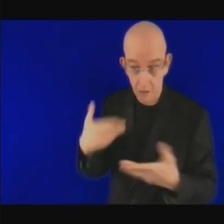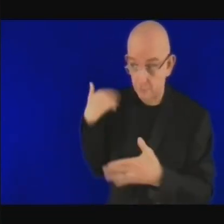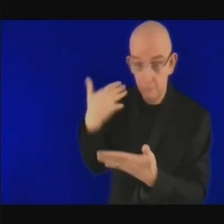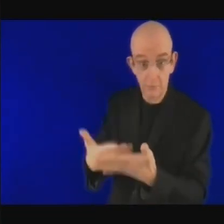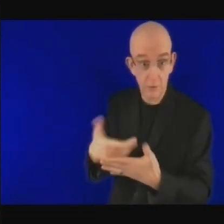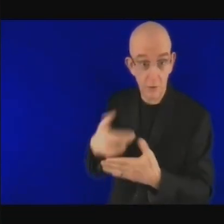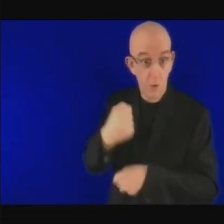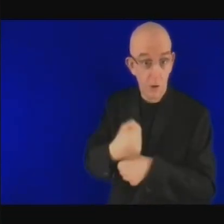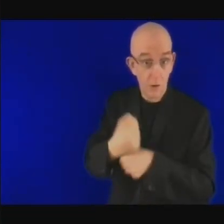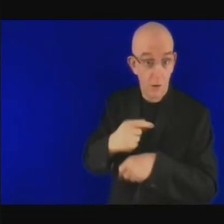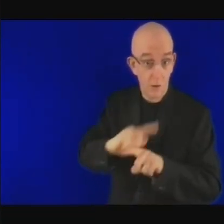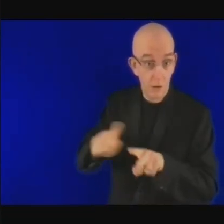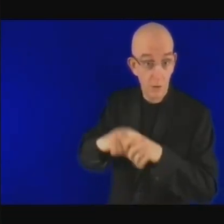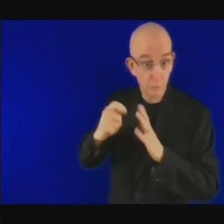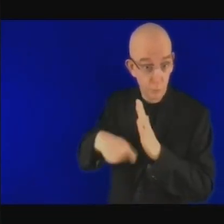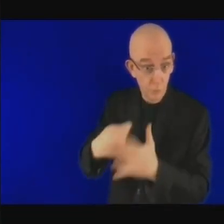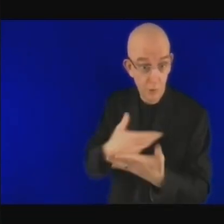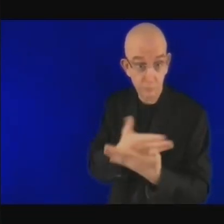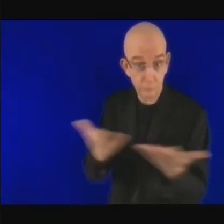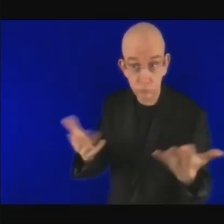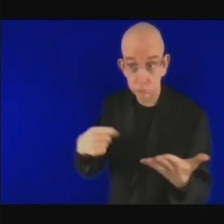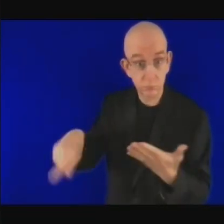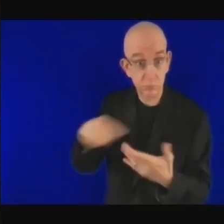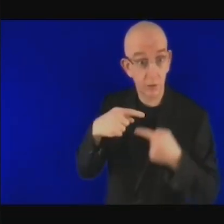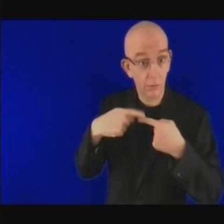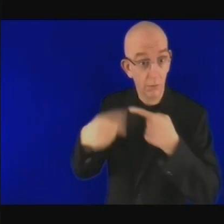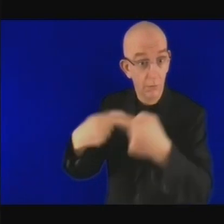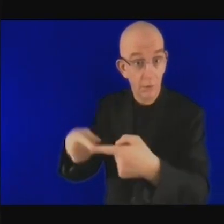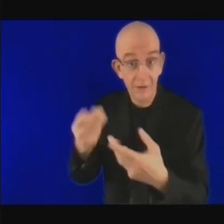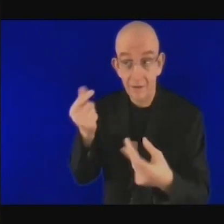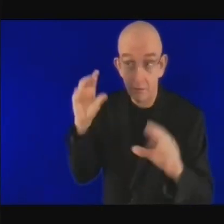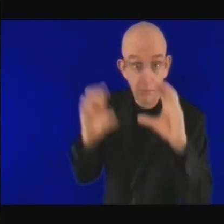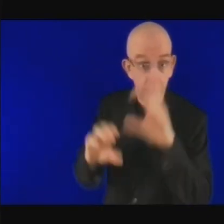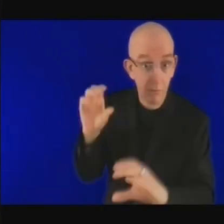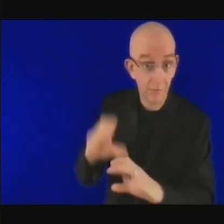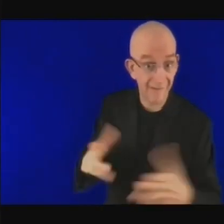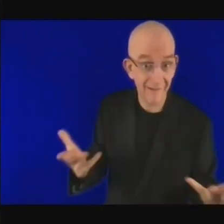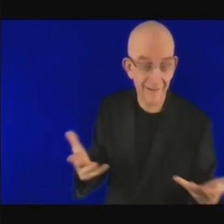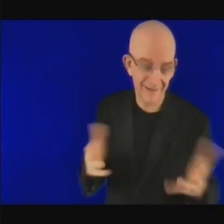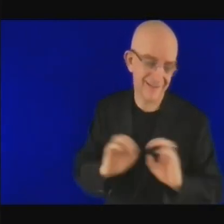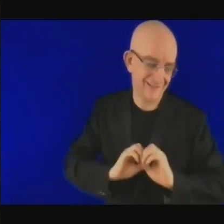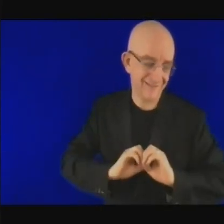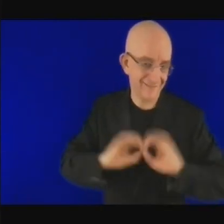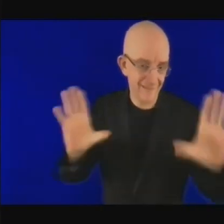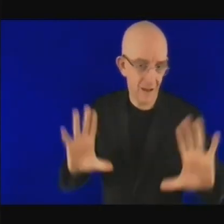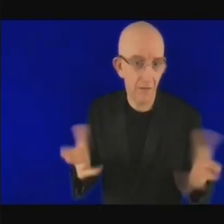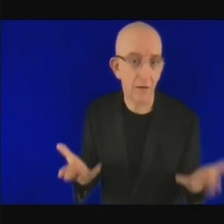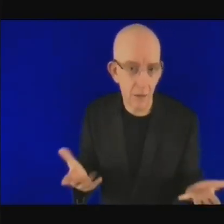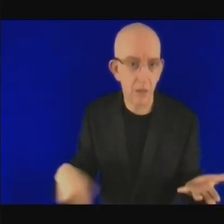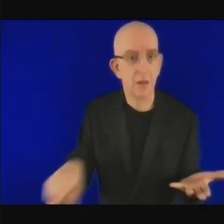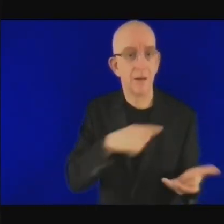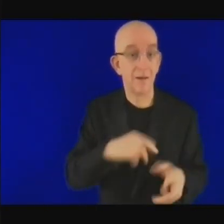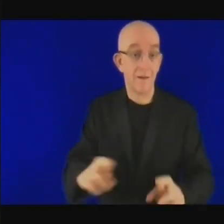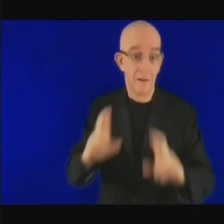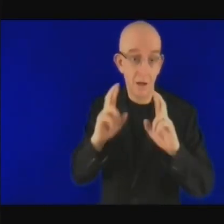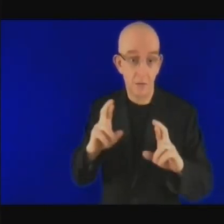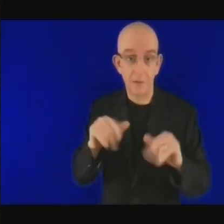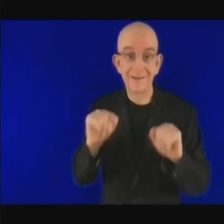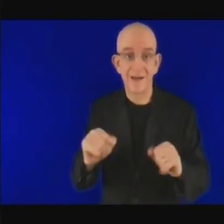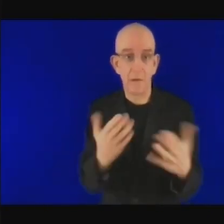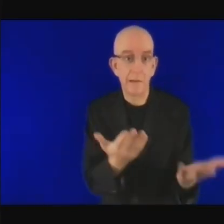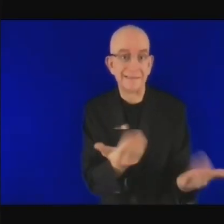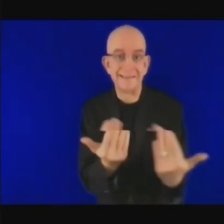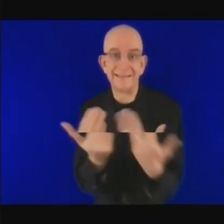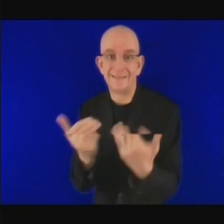et donc j'espère que ça ça va attirer plus de capitaux mais je crois qu'il y a encore beaucoup à faire